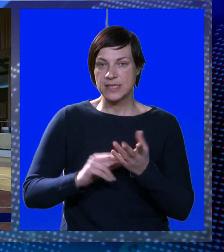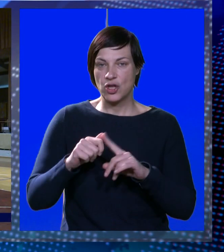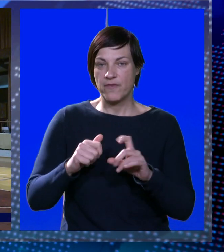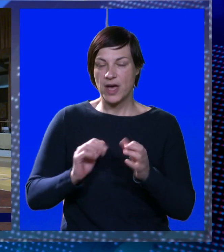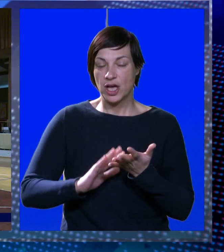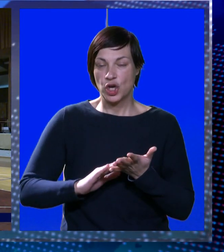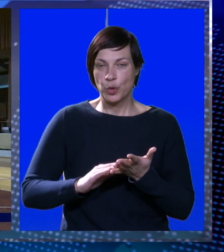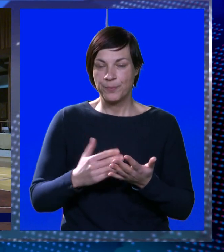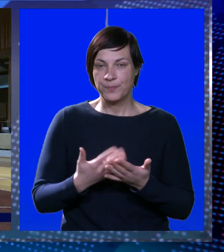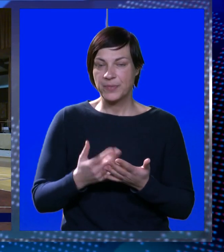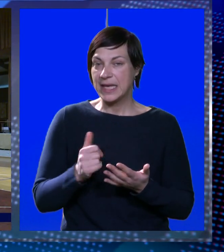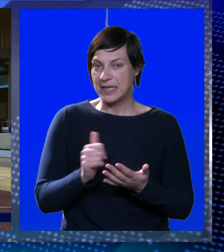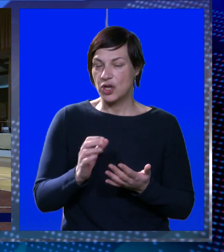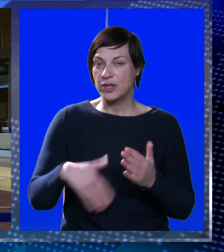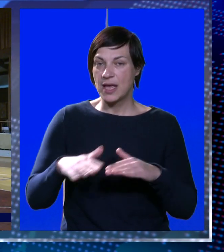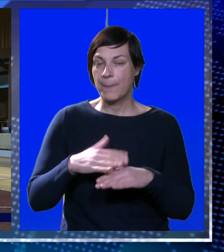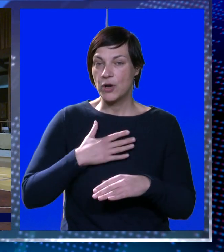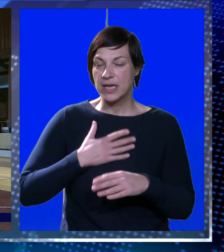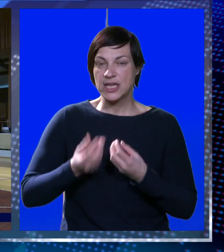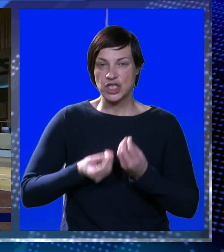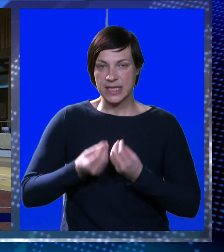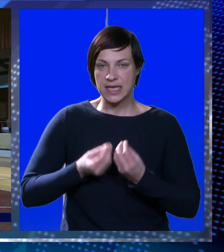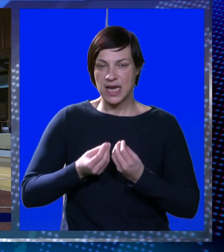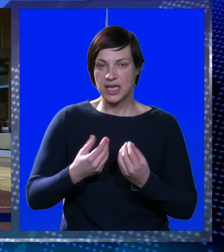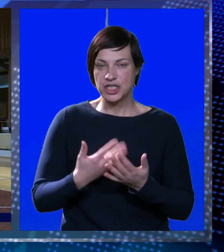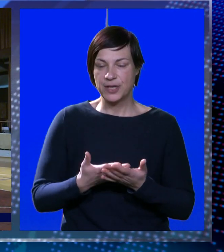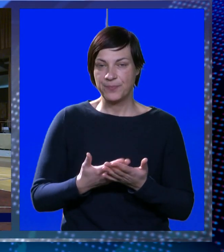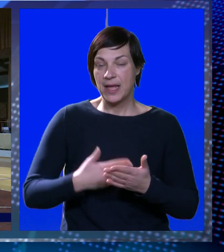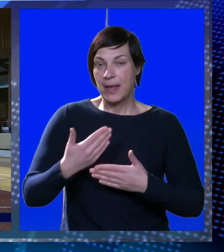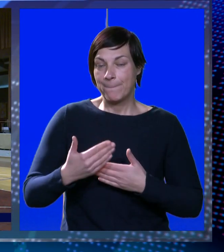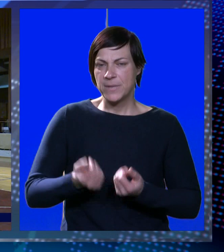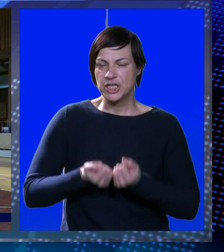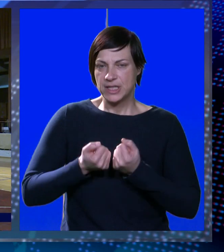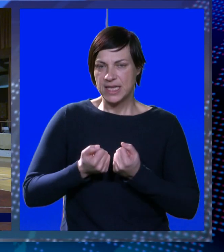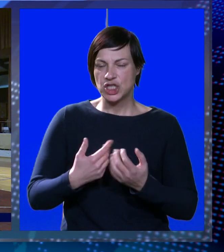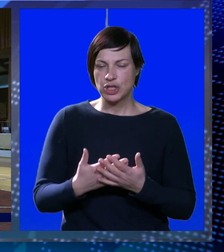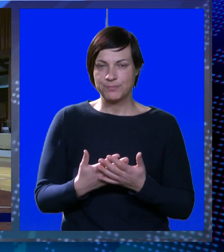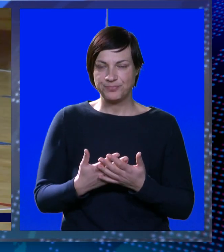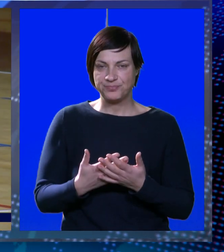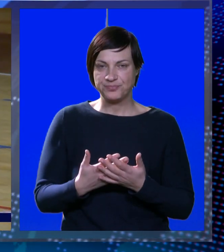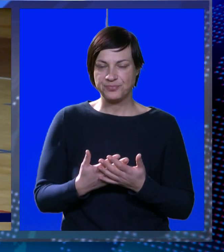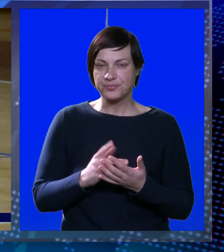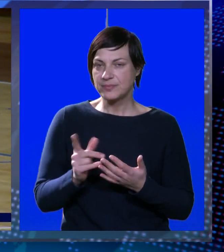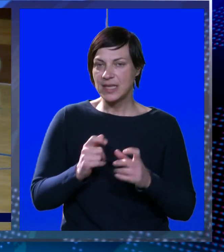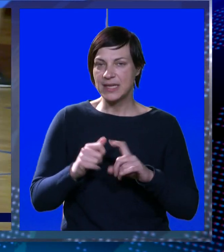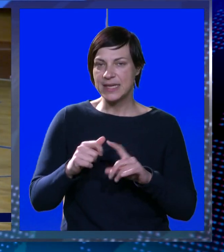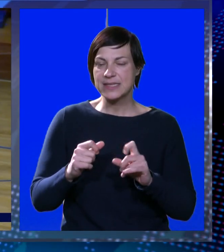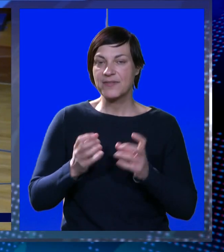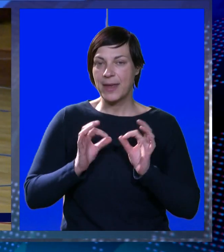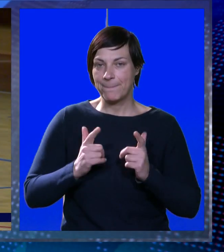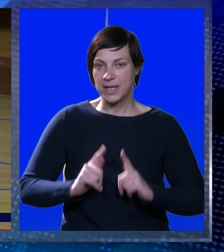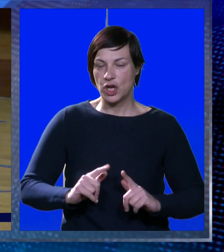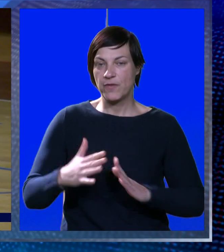Tihomino Novakom, šta ćemo pričati o njemu, jedno od najboljih naših igrača. Tako da, bića je izuzetno teška protivica. Nije ni